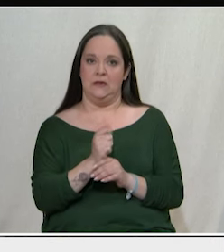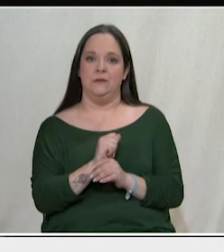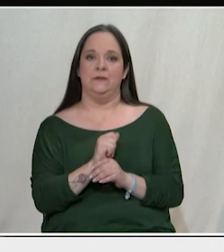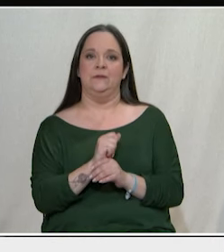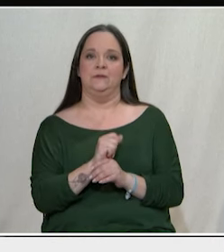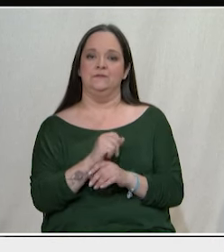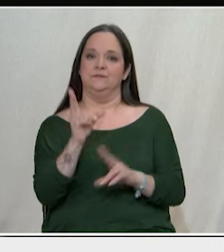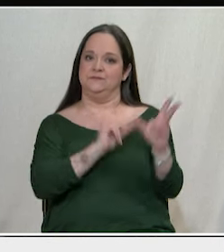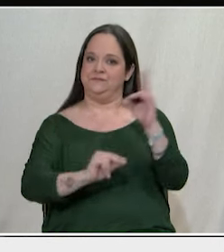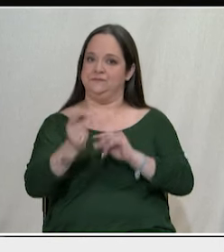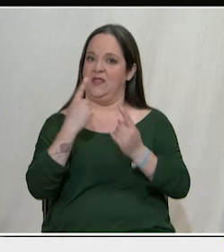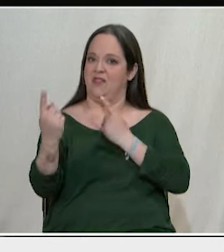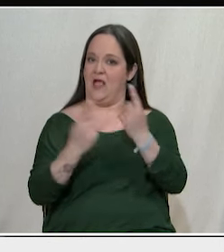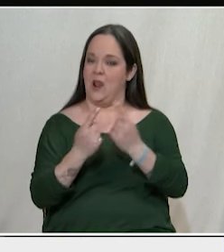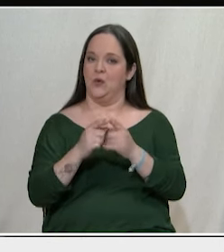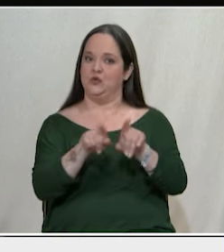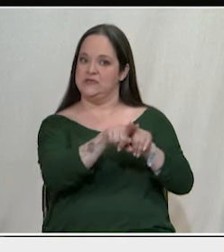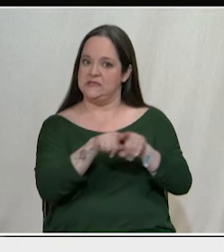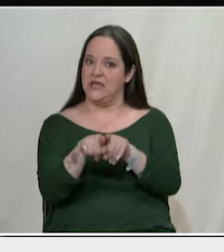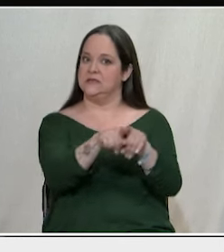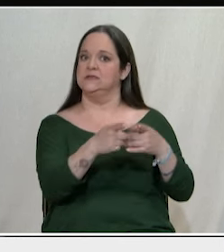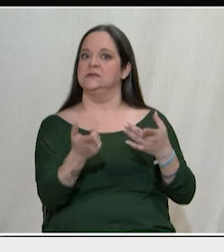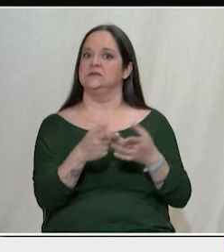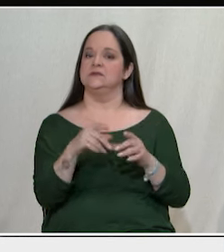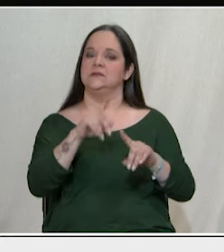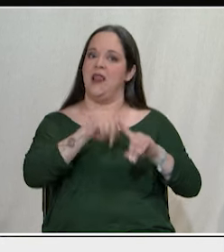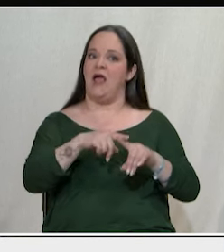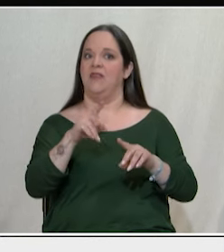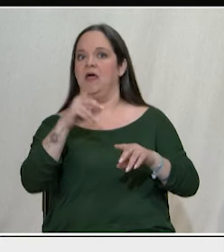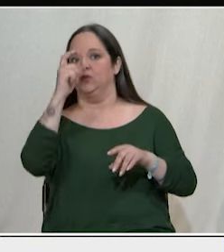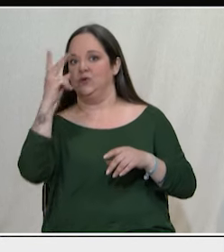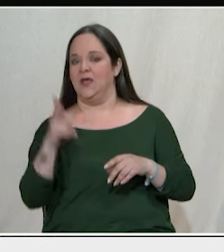ελληνοτροπτικός, διάλογος, σχέσεις των δύο χωρών και βόρεια Μακεδονία.